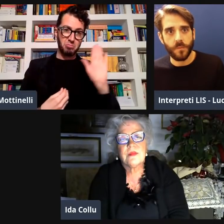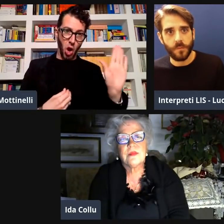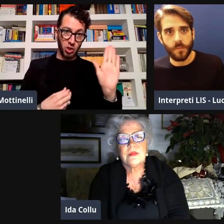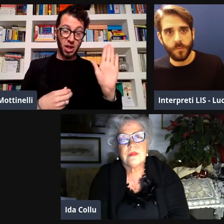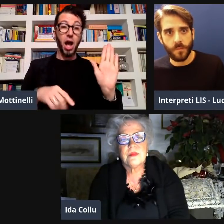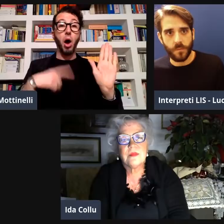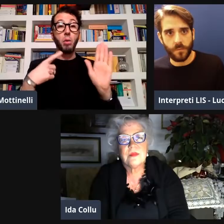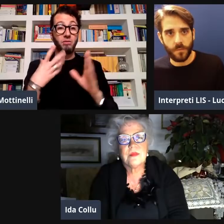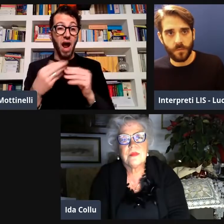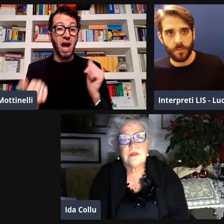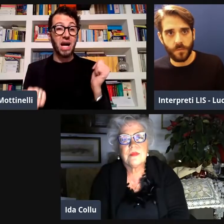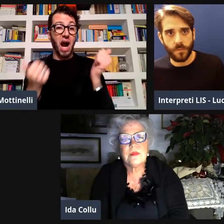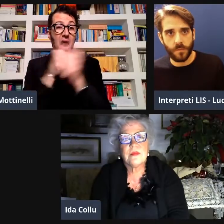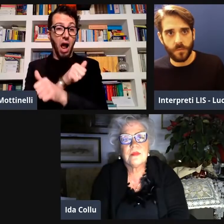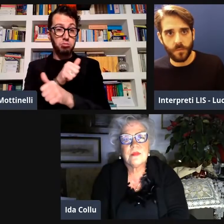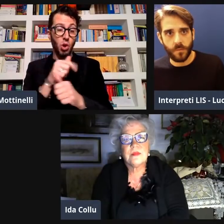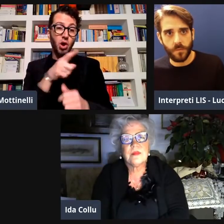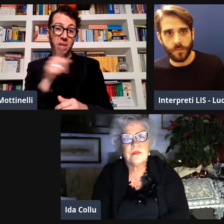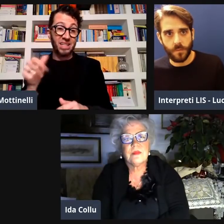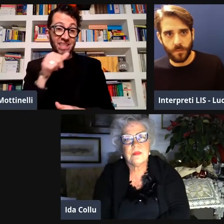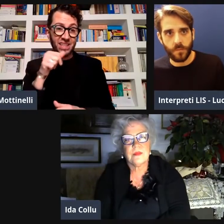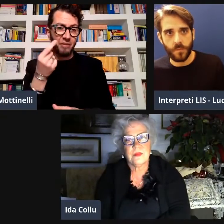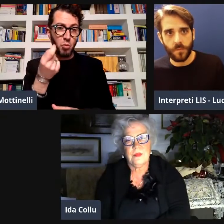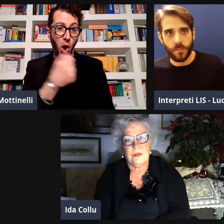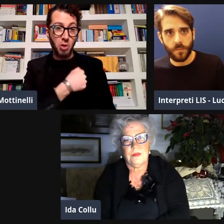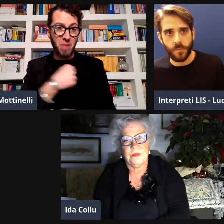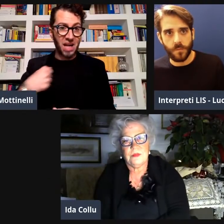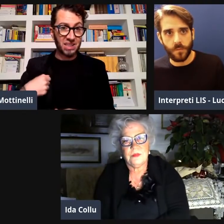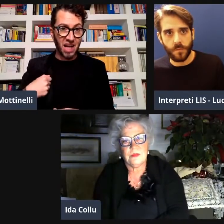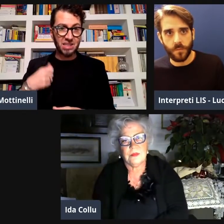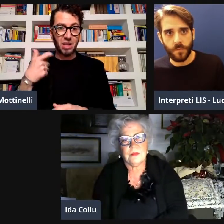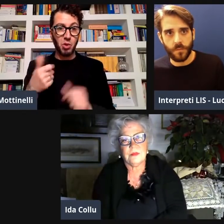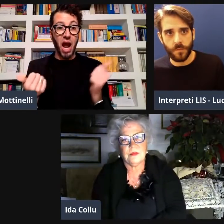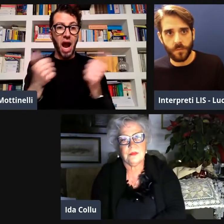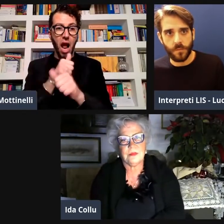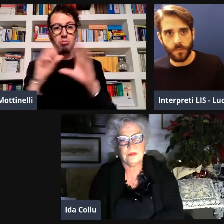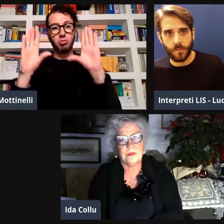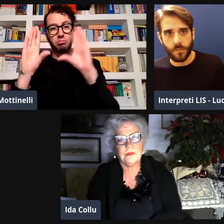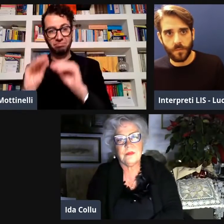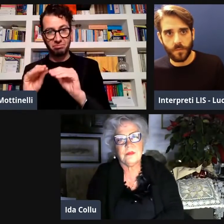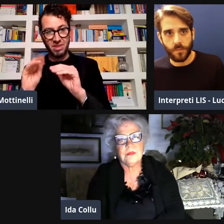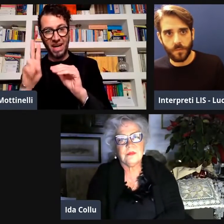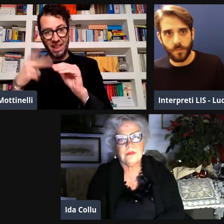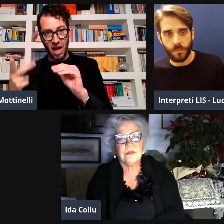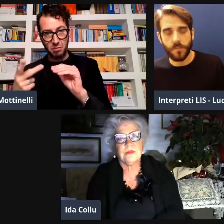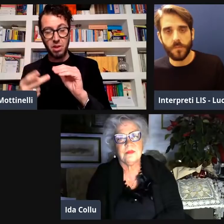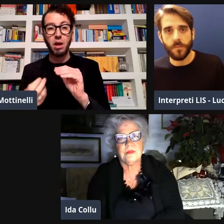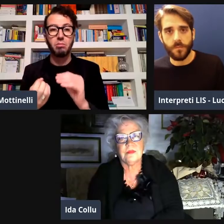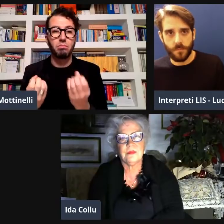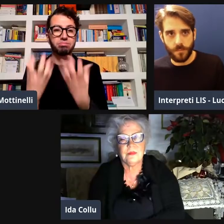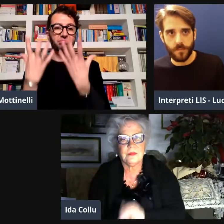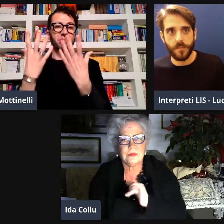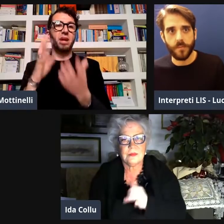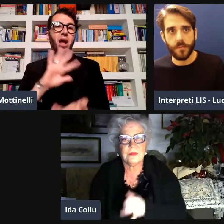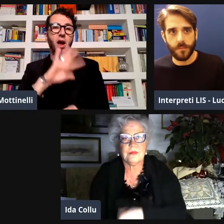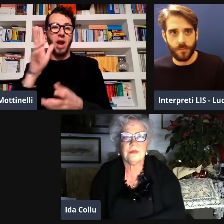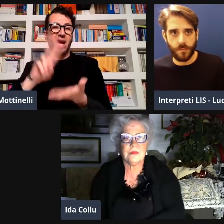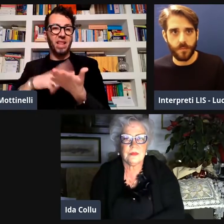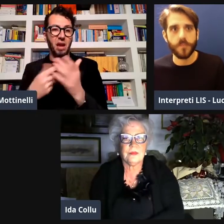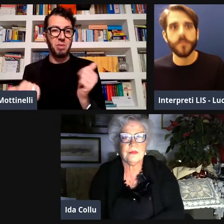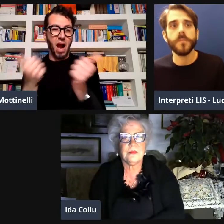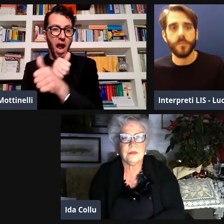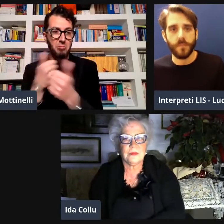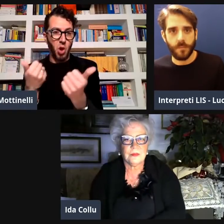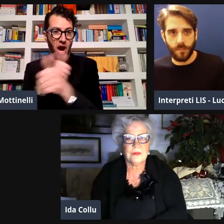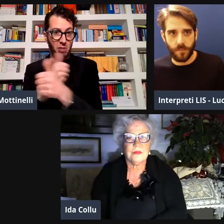momento del lavoro lavorerà soltanto un interprete, mentre l'altro sarà a riposo, dopodiché verrà fatto un cambio. In quel momento servirà un po' di pazienza,